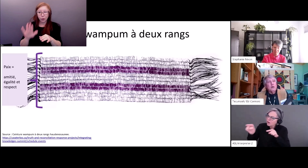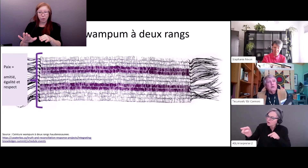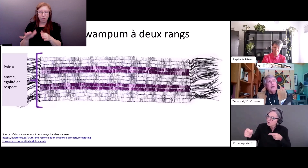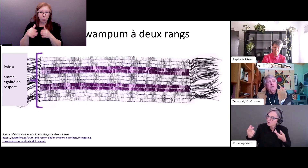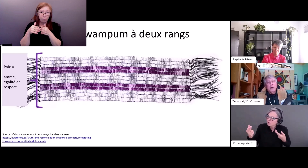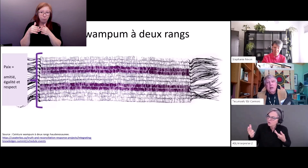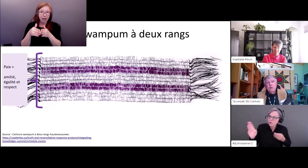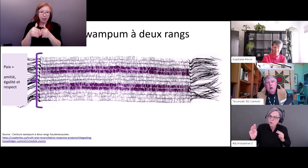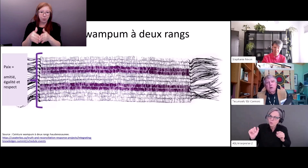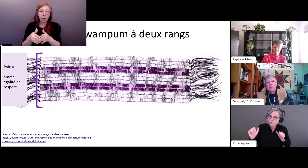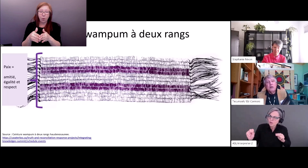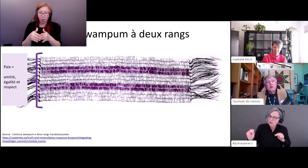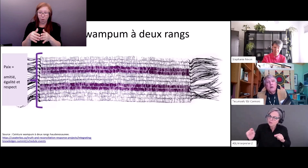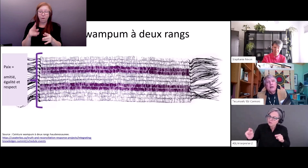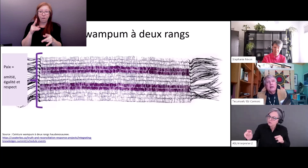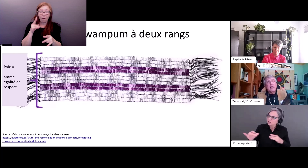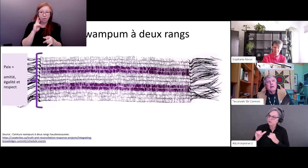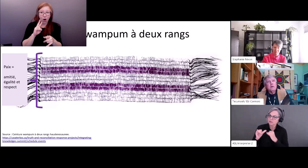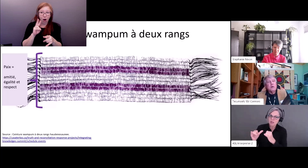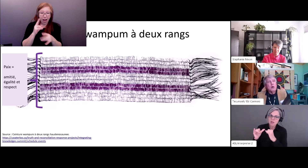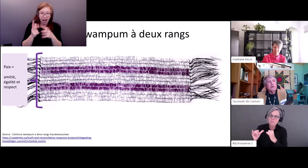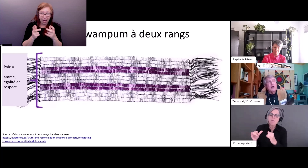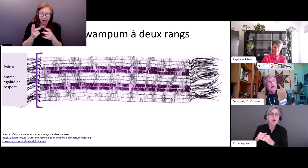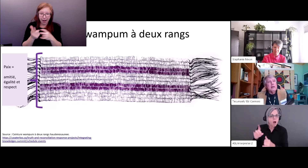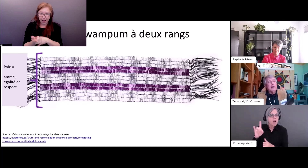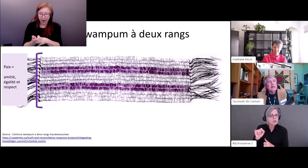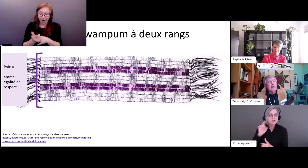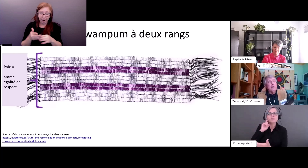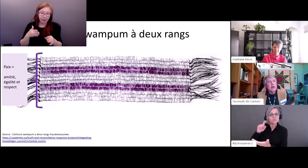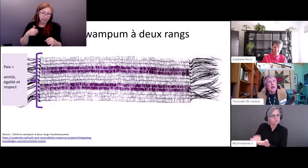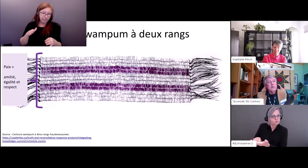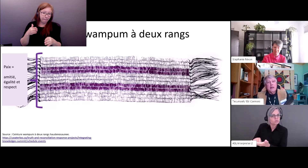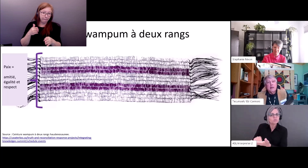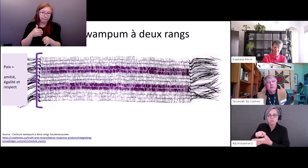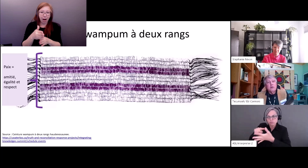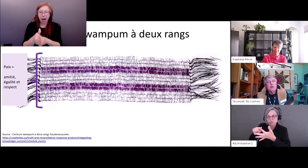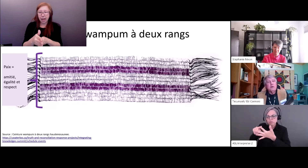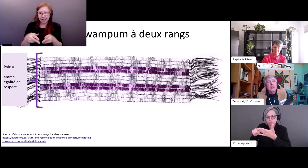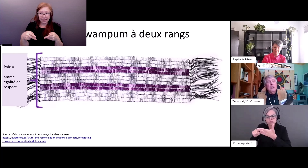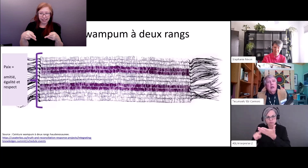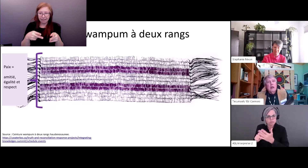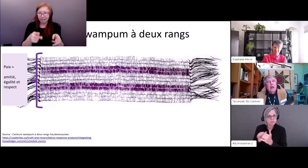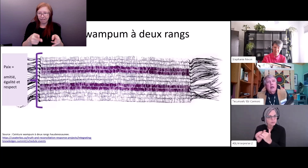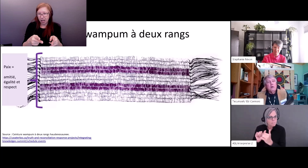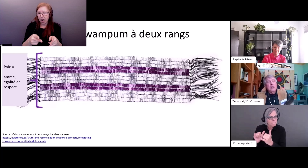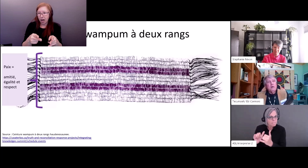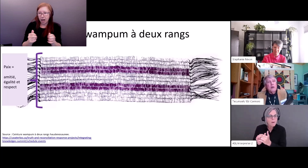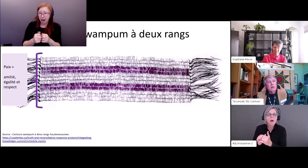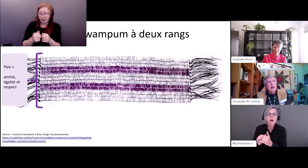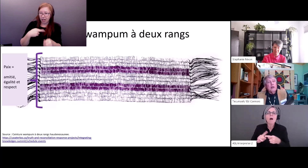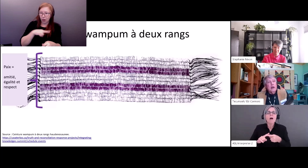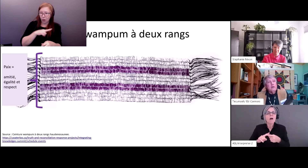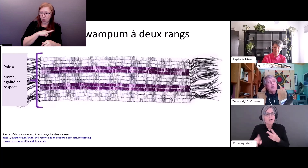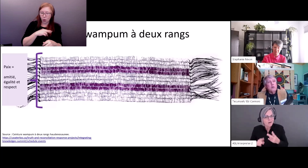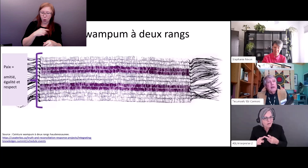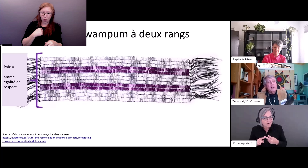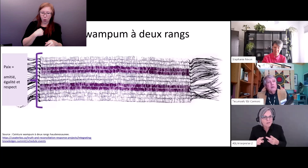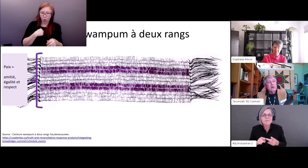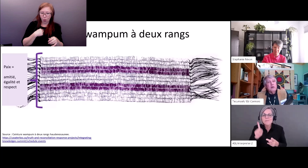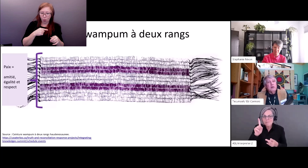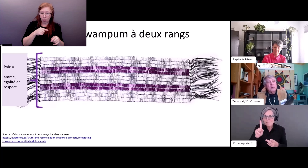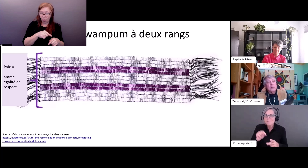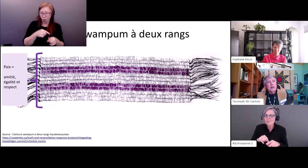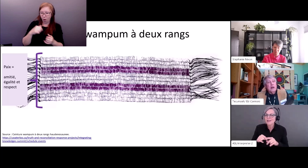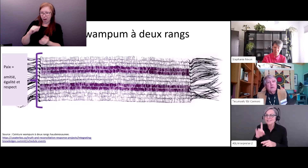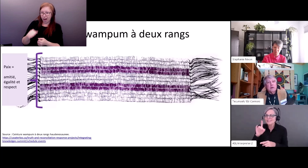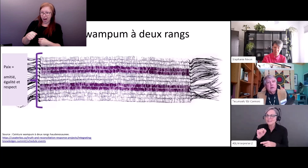humaines que nous et on a reconnu ces choses mais on a aussi reconnu bien sûr qu'il y beaucoup de différences et